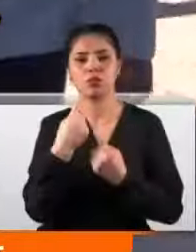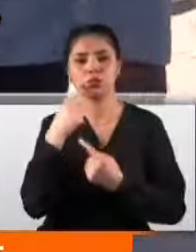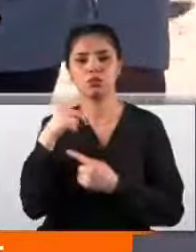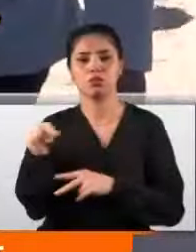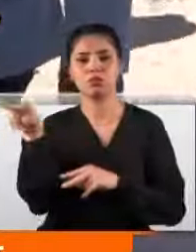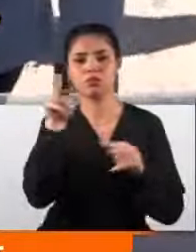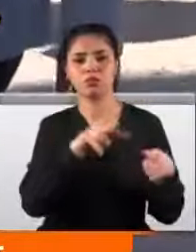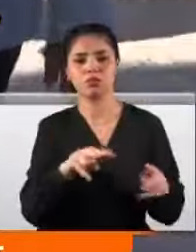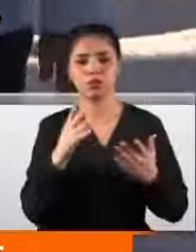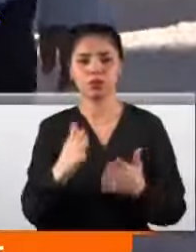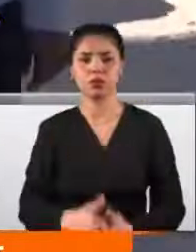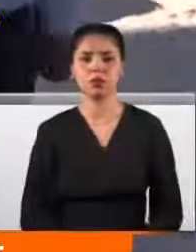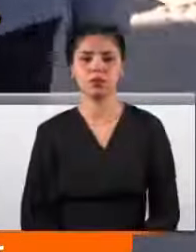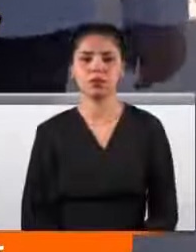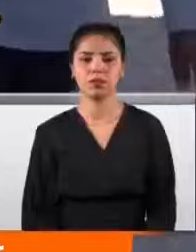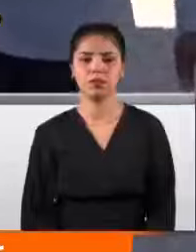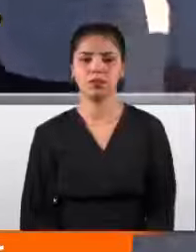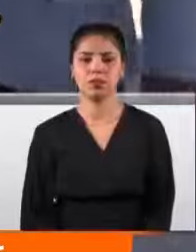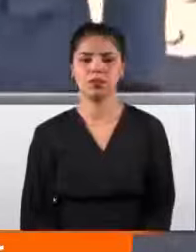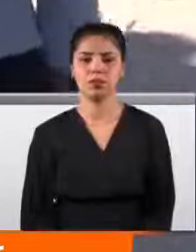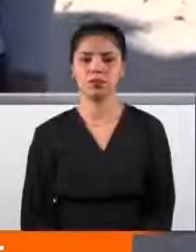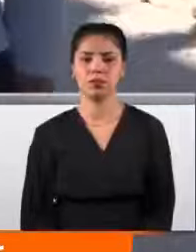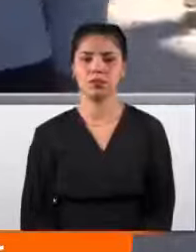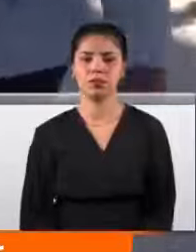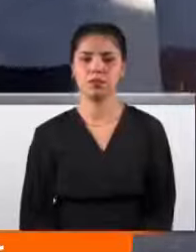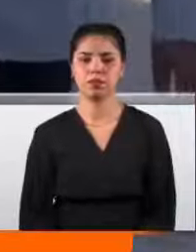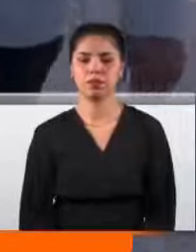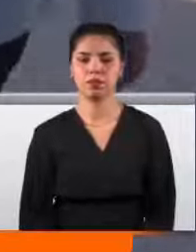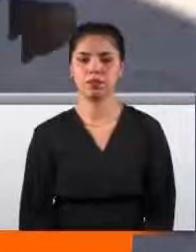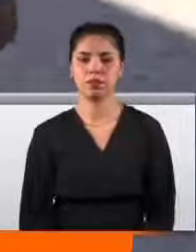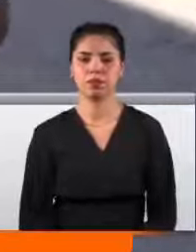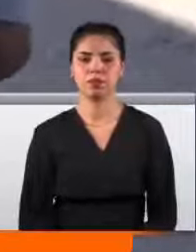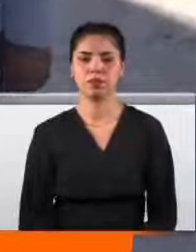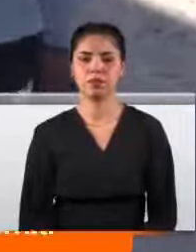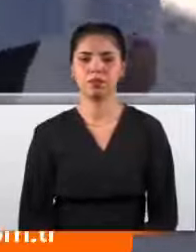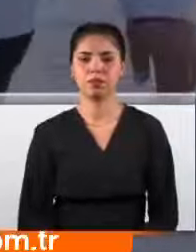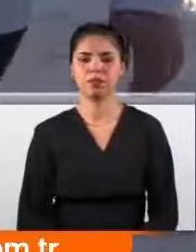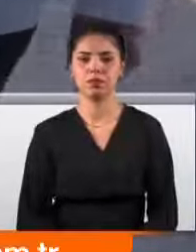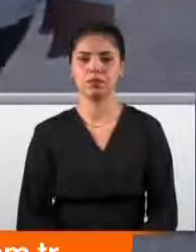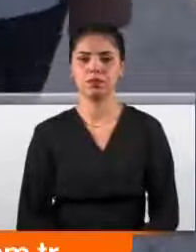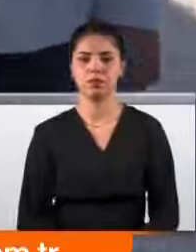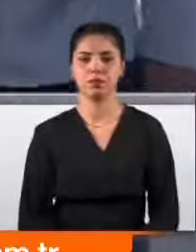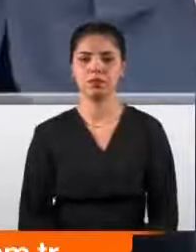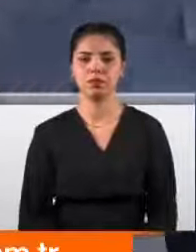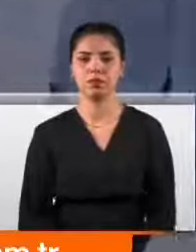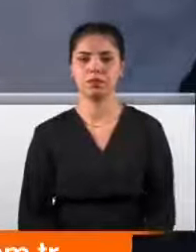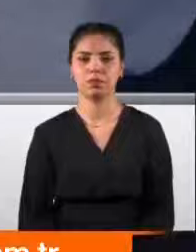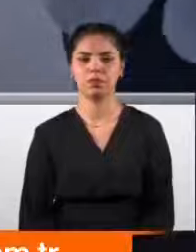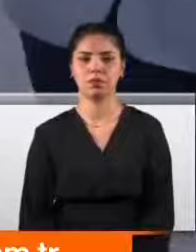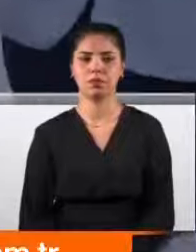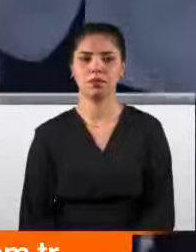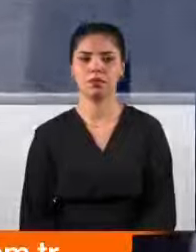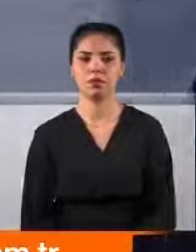mevsimde? 24 saat çalışsınlar. Çünkü şehri turizme hazırlayacağız. Günlerce burada bir tane kepçe ve bir tane